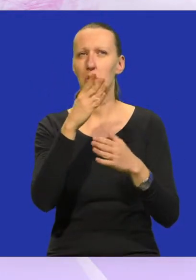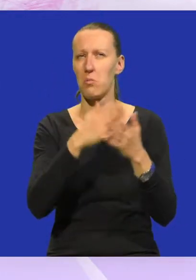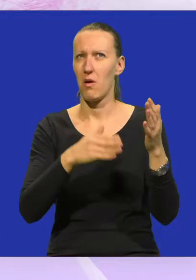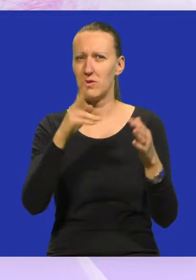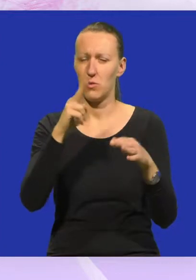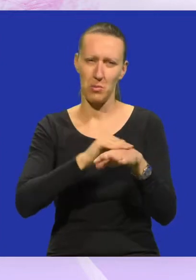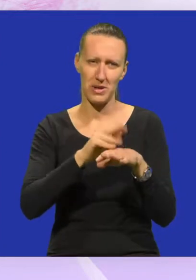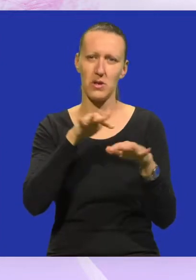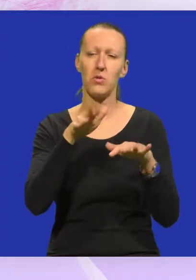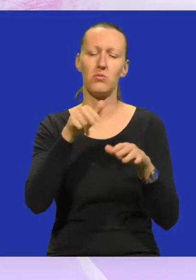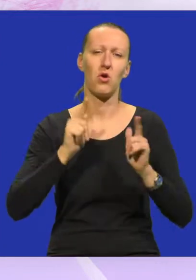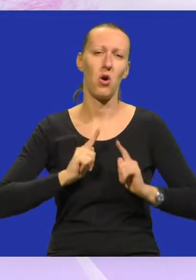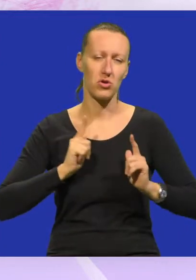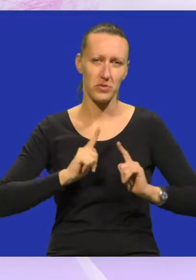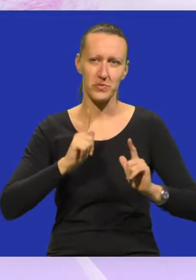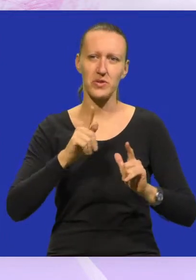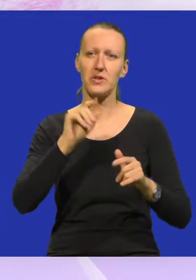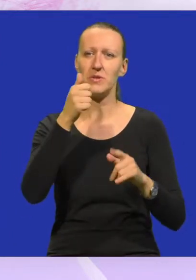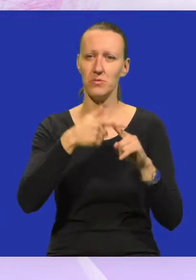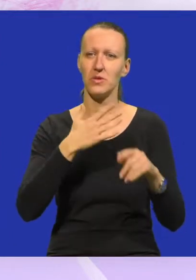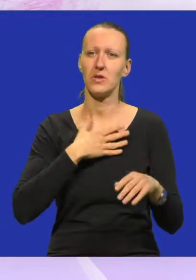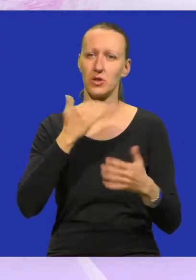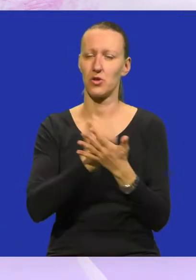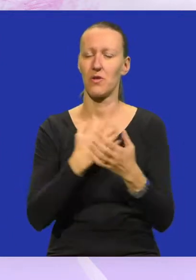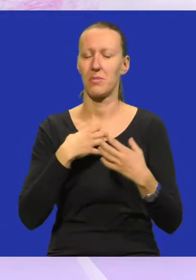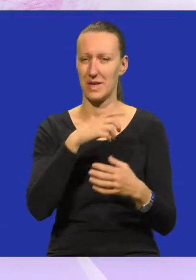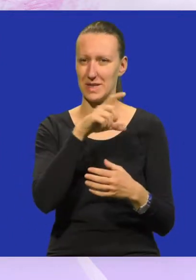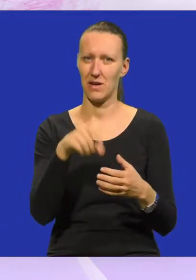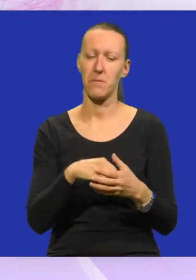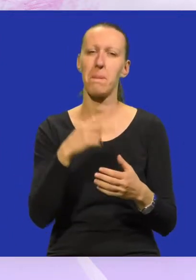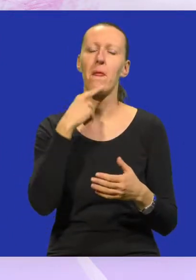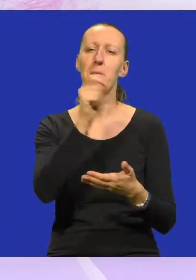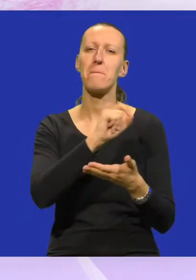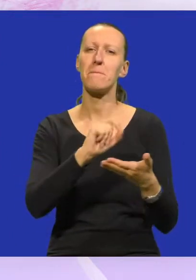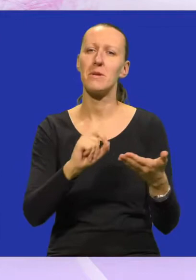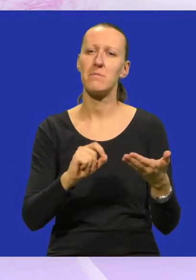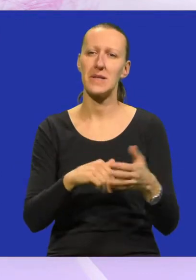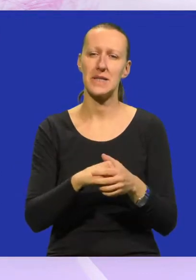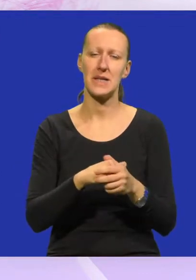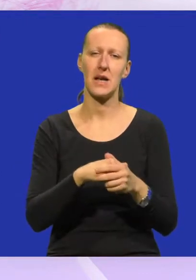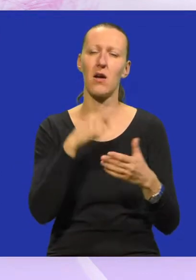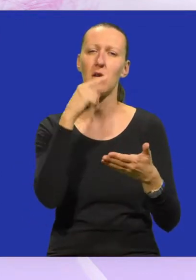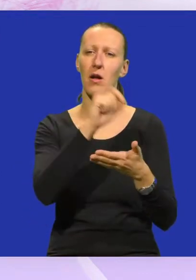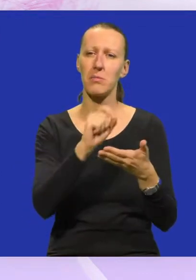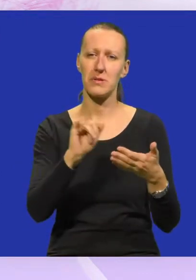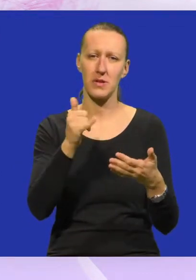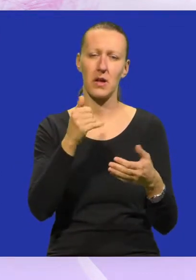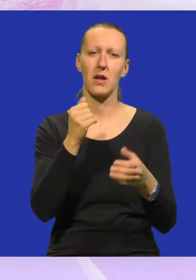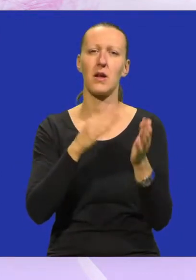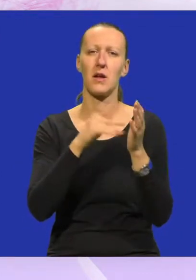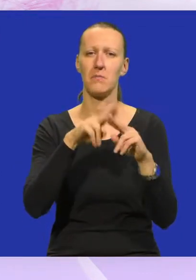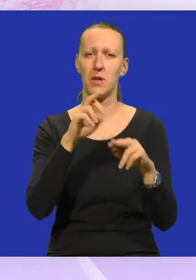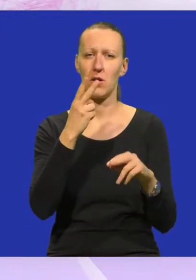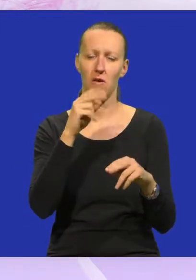velja će, dakle, publika može očekivati premijeru naše nove predstave. Kako je autor teksta? Autor teksta je Goran